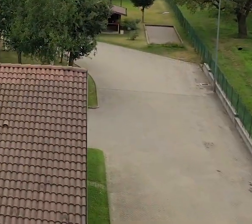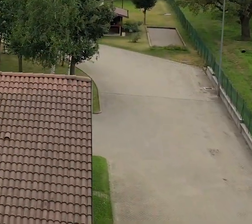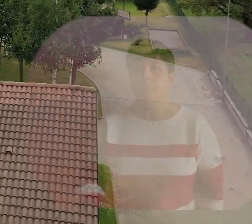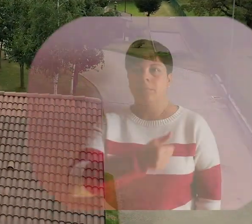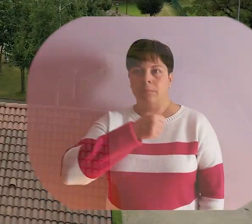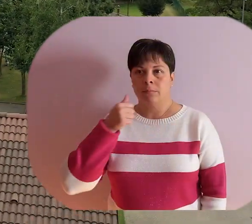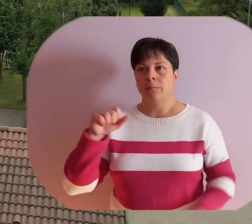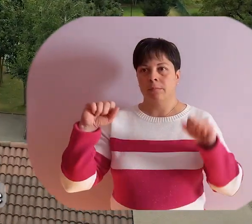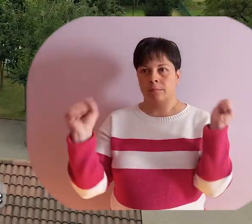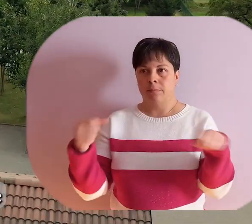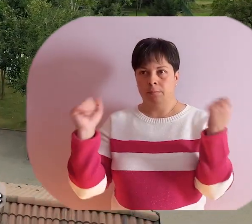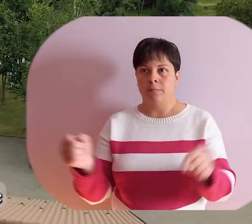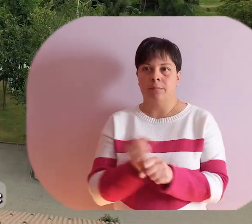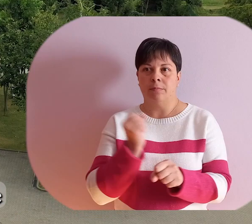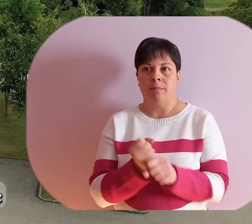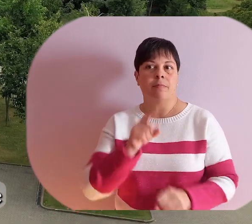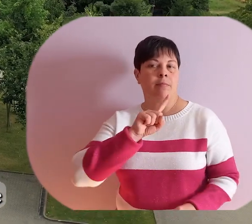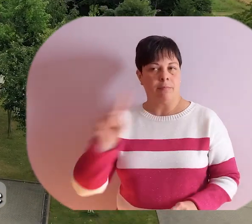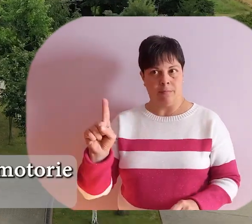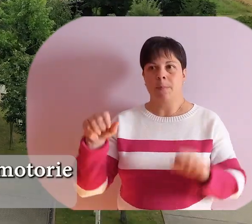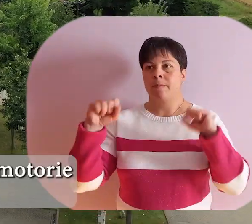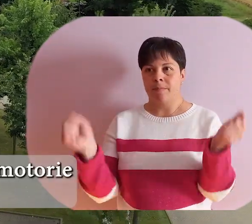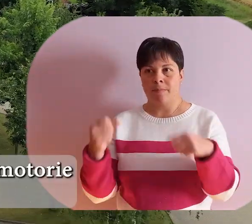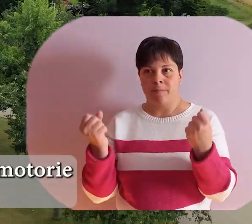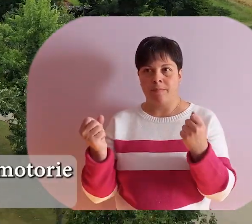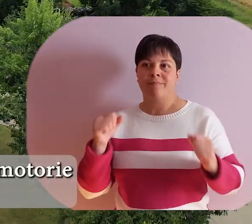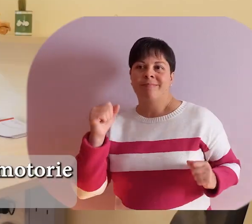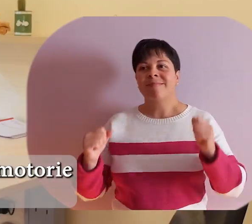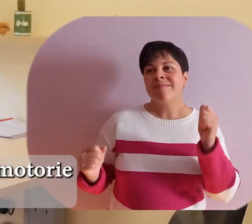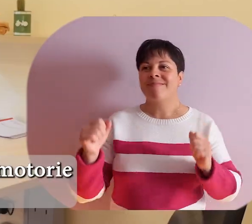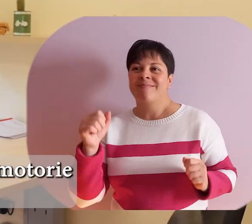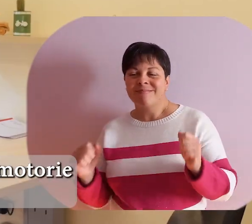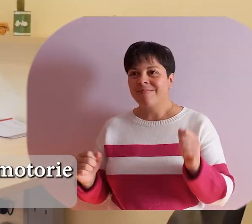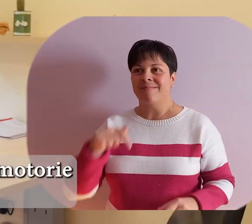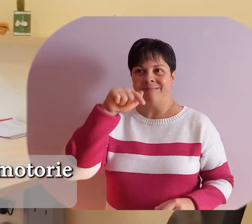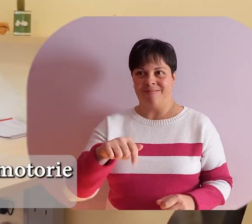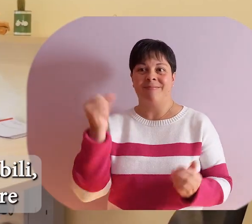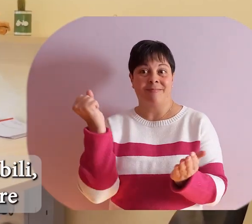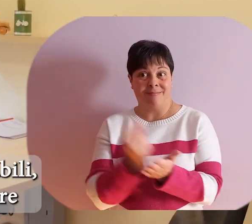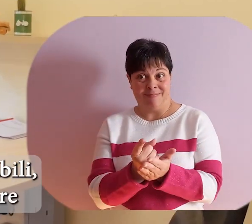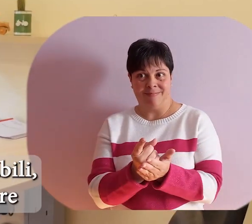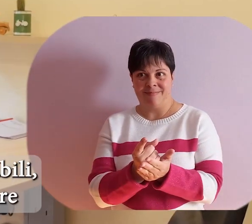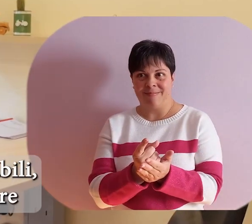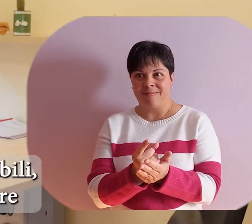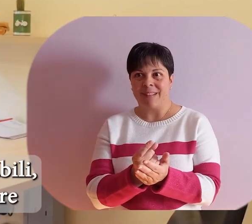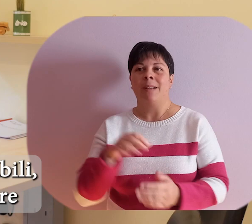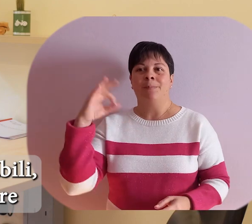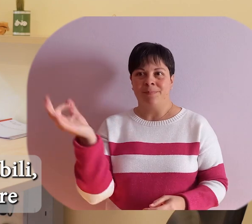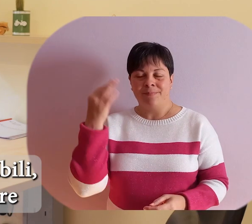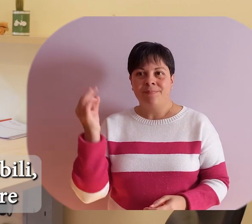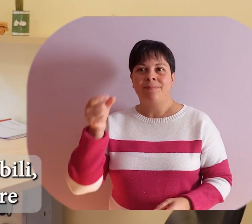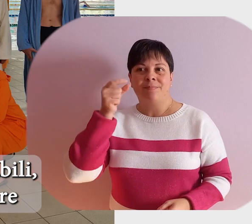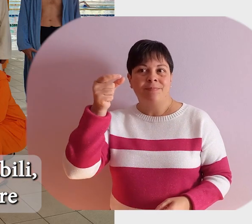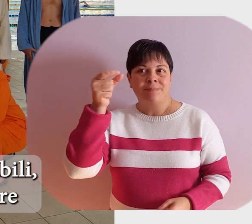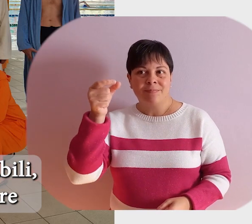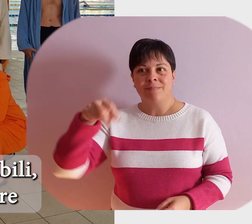Non svolgiamo solo attività lavorative ma svolgiamo anche attività motorie che sono assolutamente indispensabili e